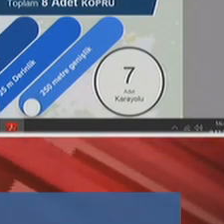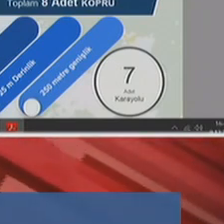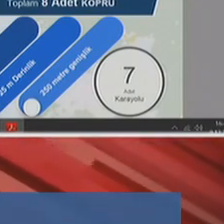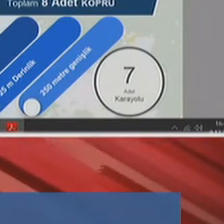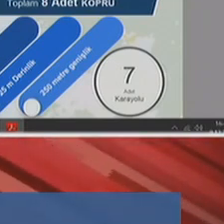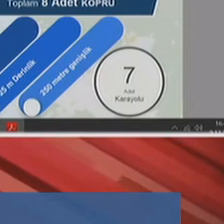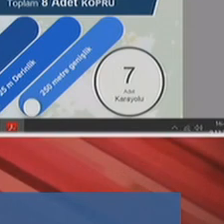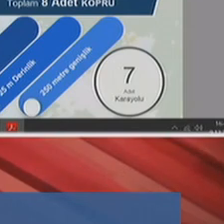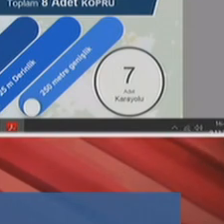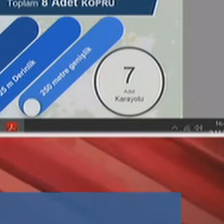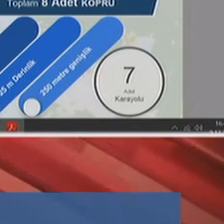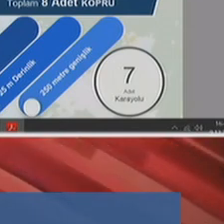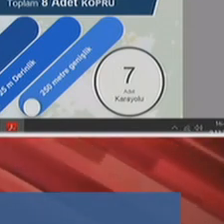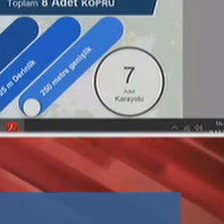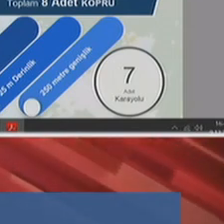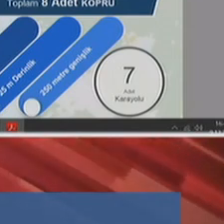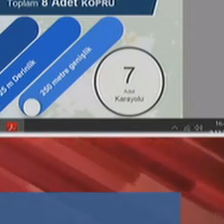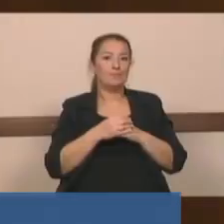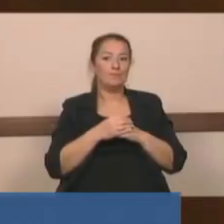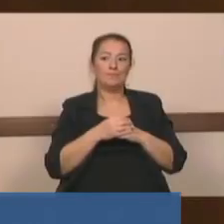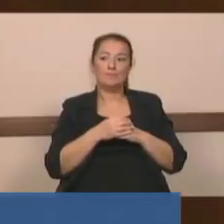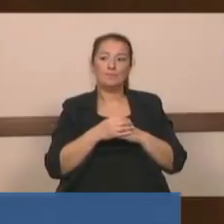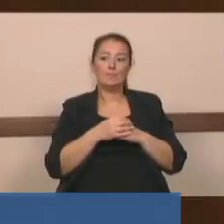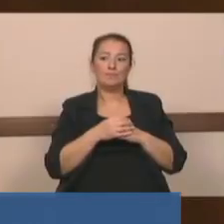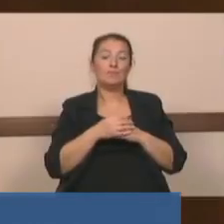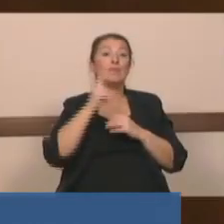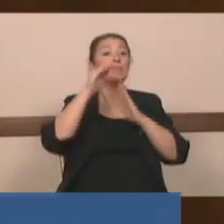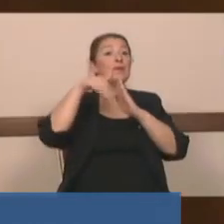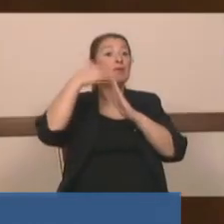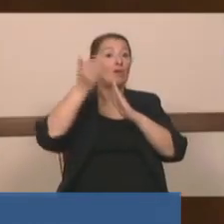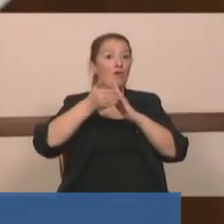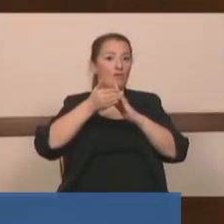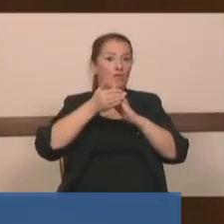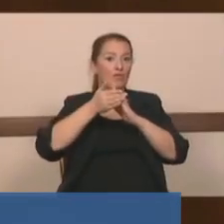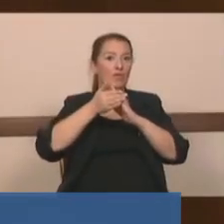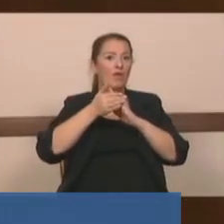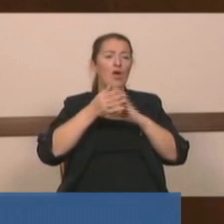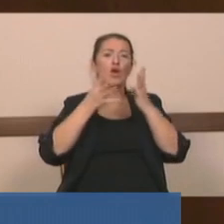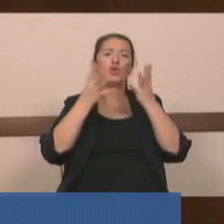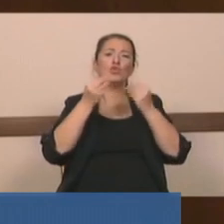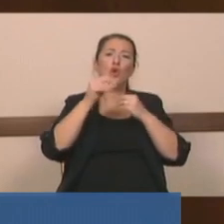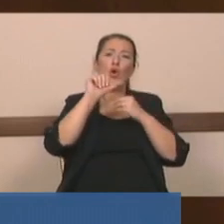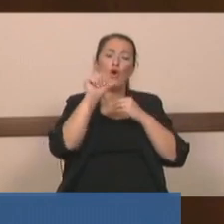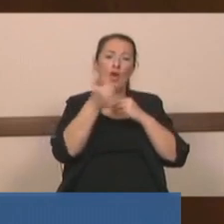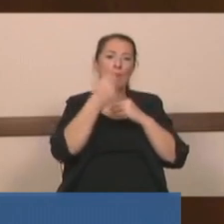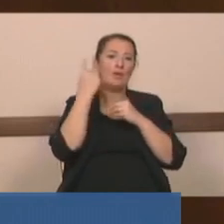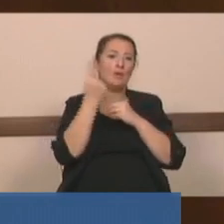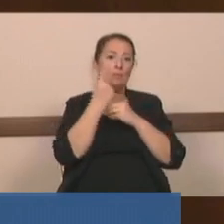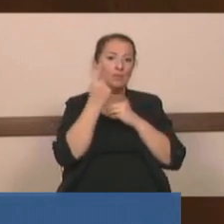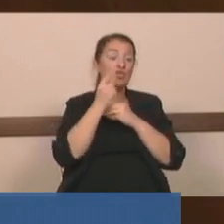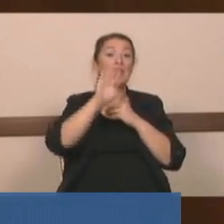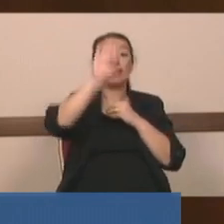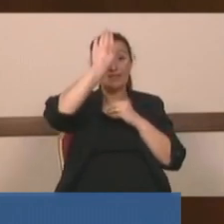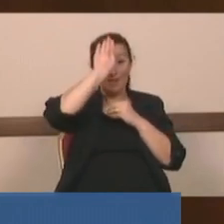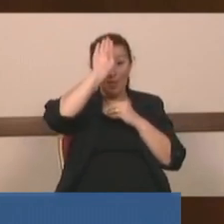dünyanın. Dünyanın mirasıdır. Diğer taraftan efendim çok önemli bir şey İstanbul